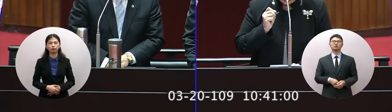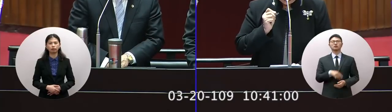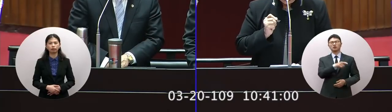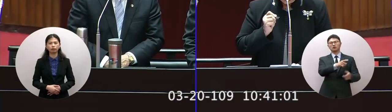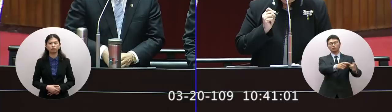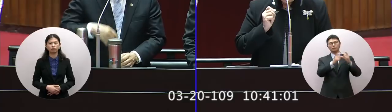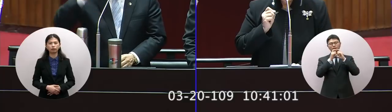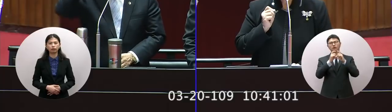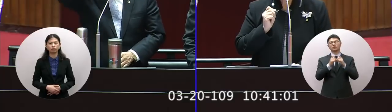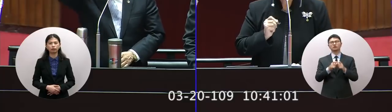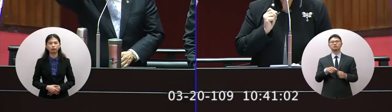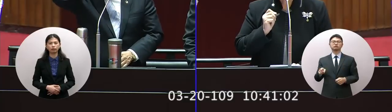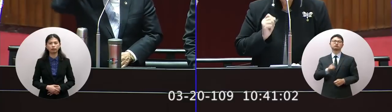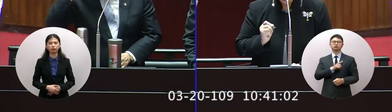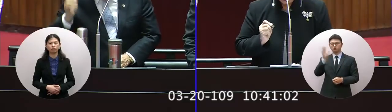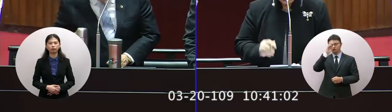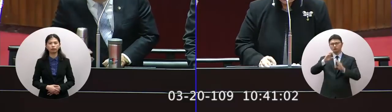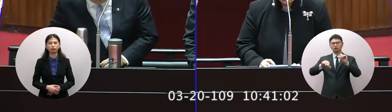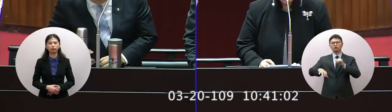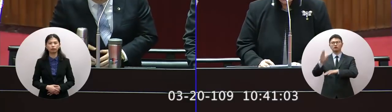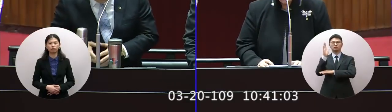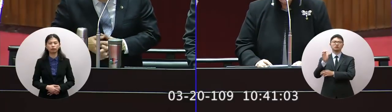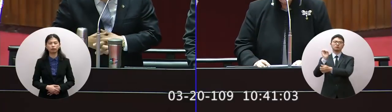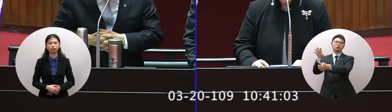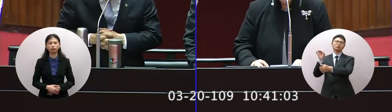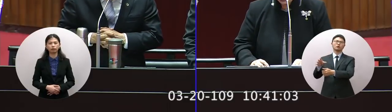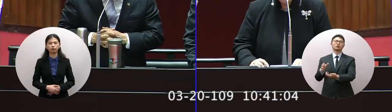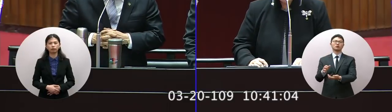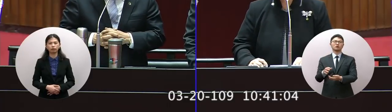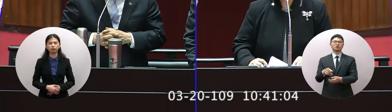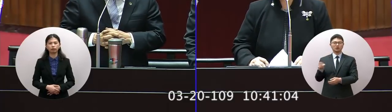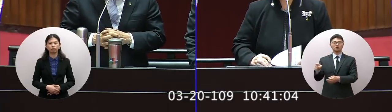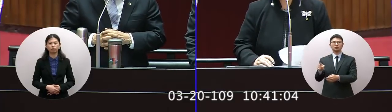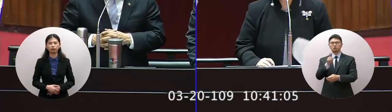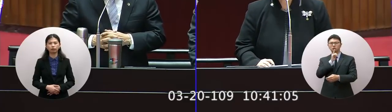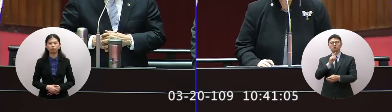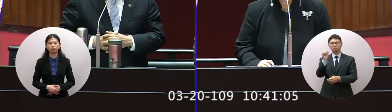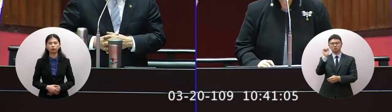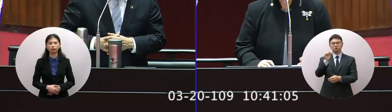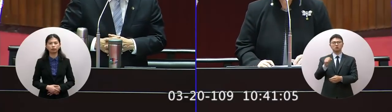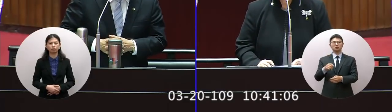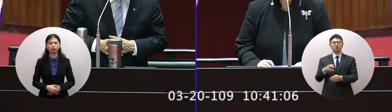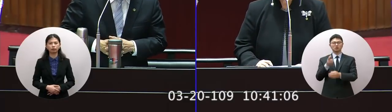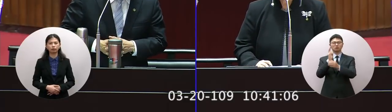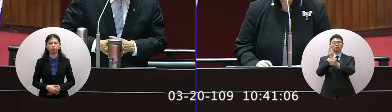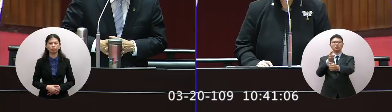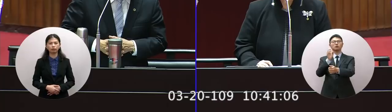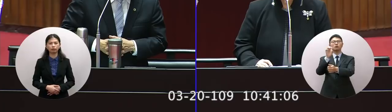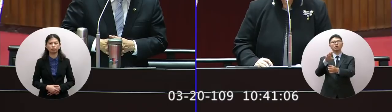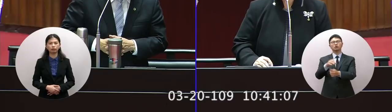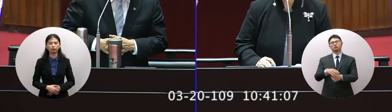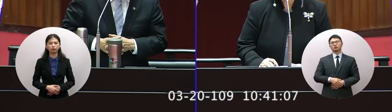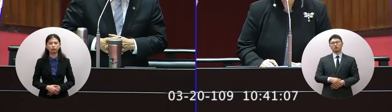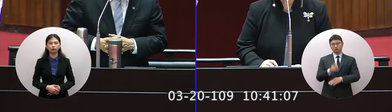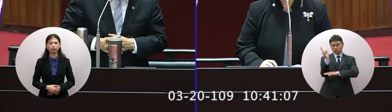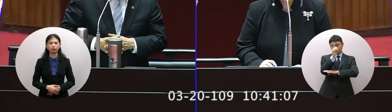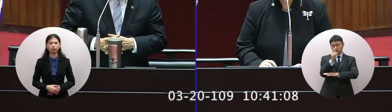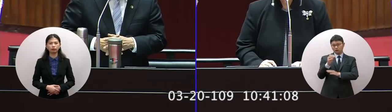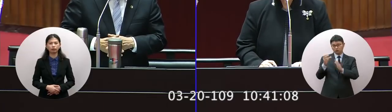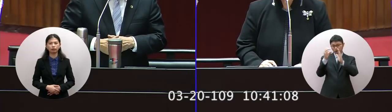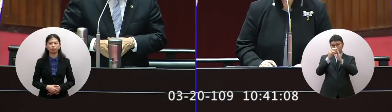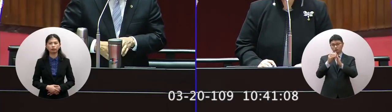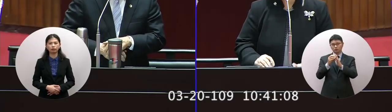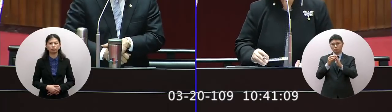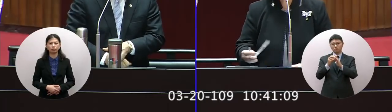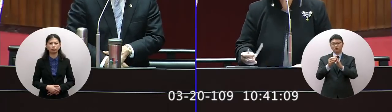說你去跟地方政府說看清楚政府還要送那些管齊消防隊消防局生一大